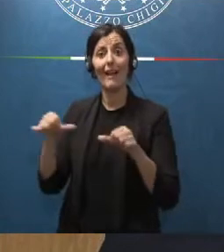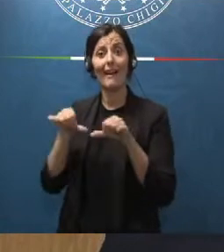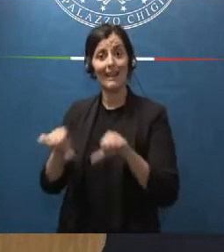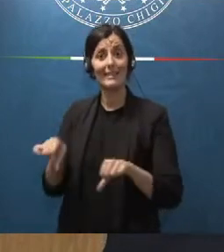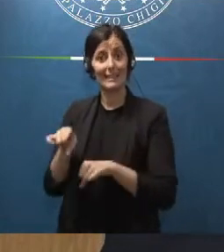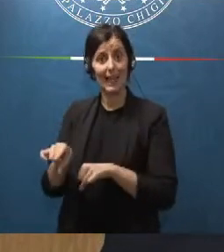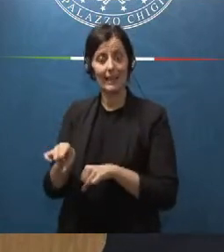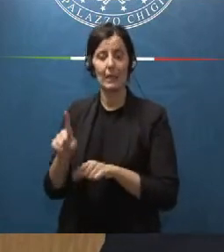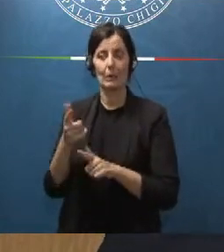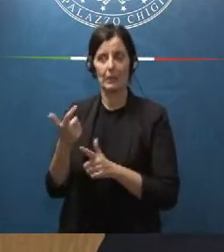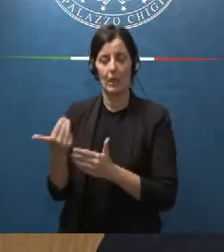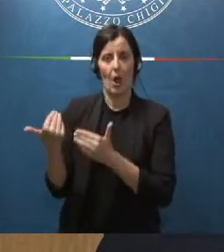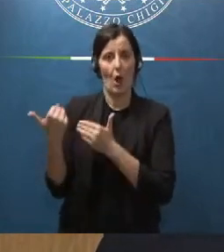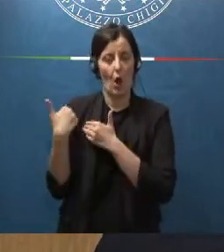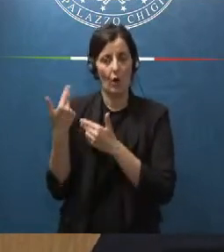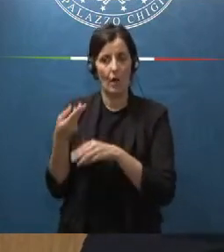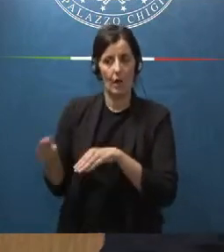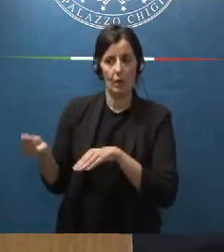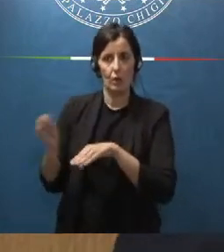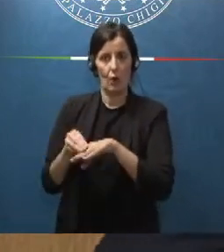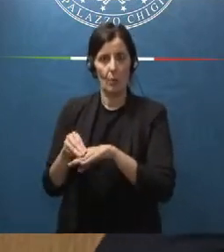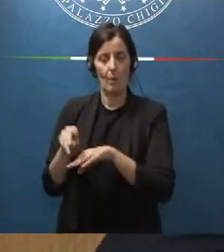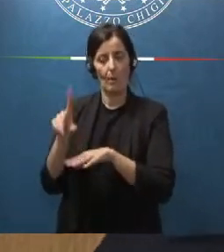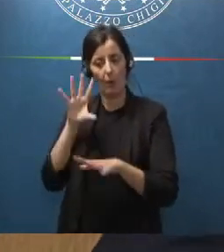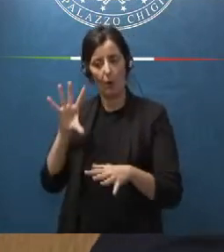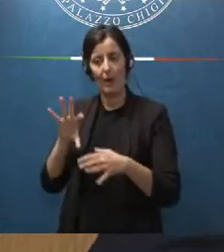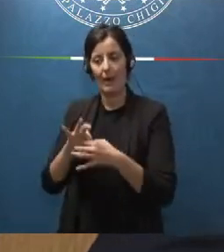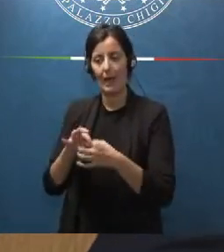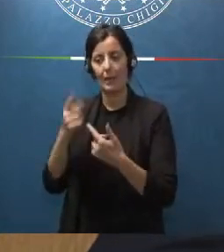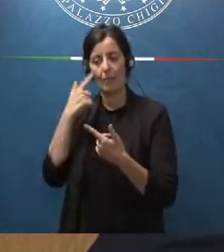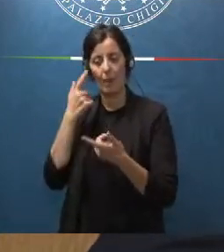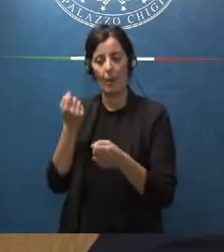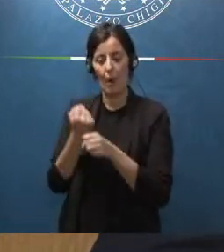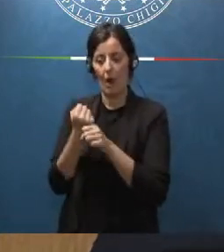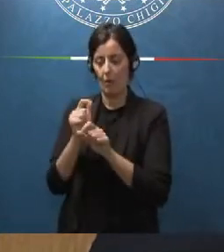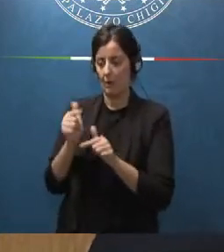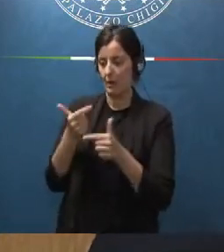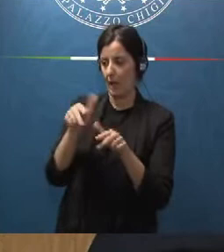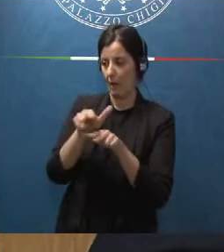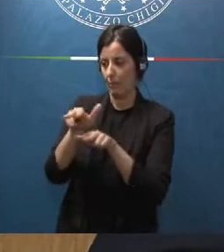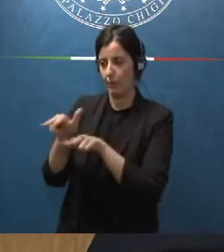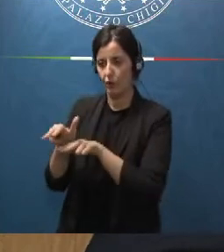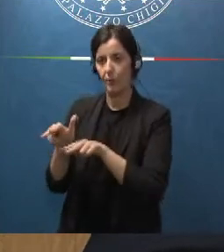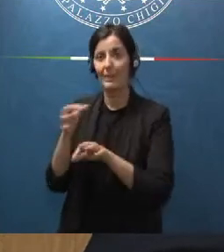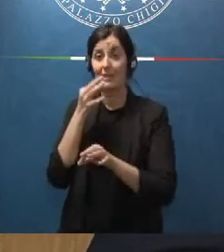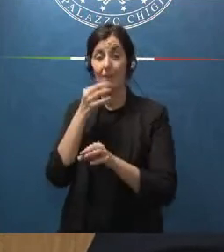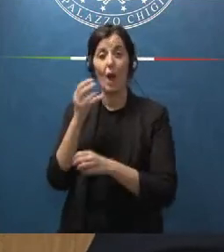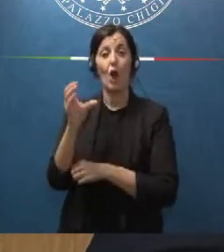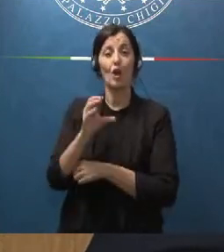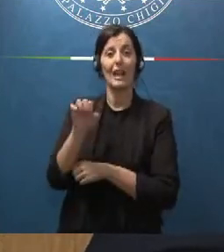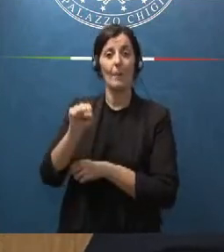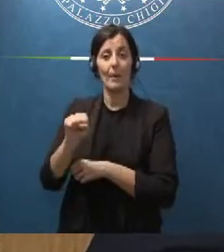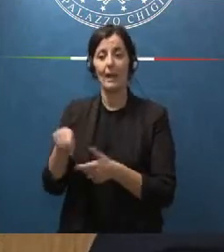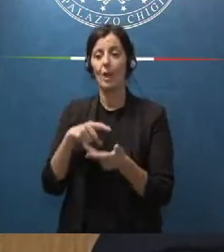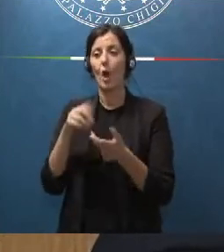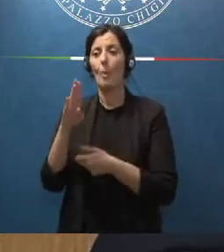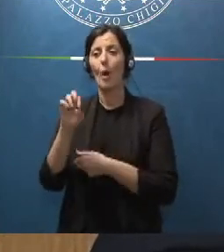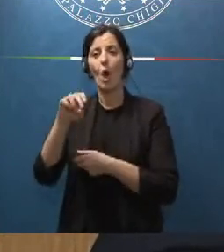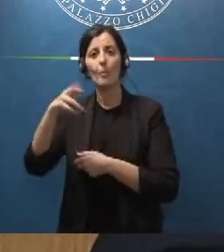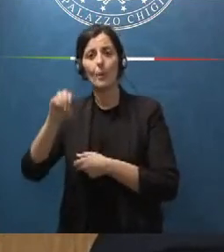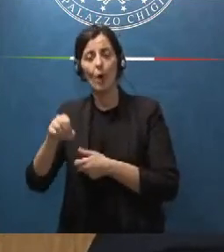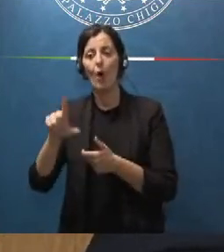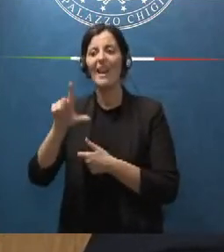gli oneri ulteriori relative ai compiti che sono stati assegnati a queste municipalità ovvero Cortina d'Ampezzo Antersilba Bormio